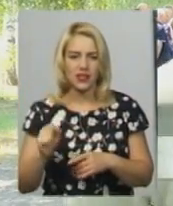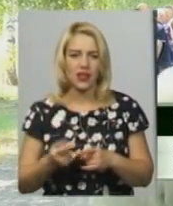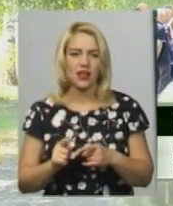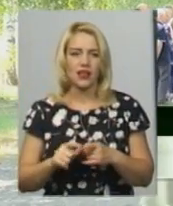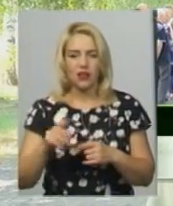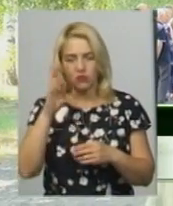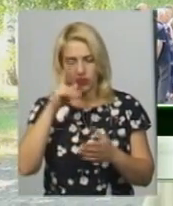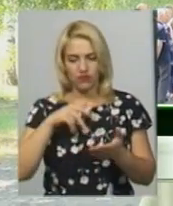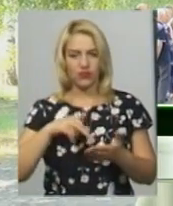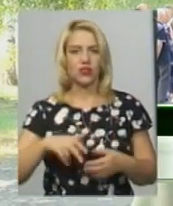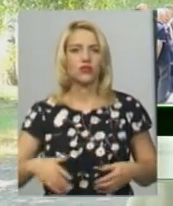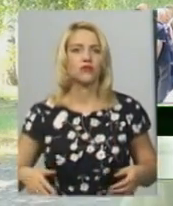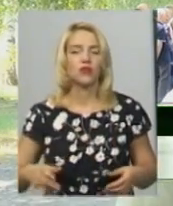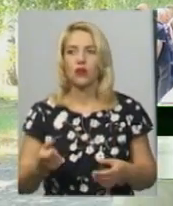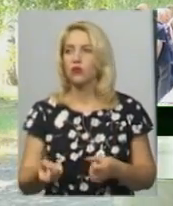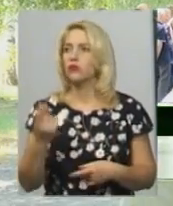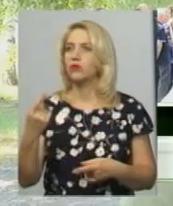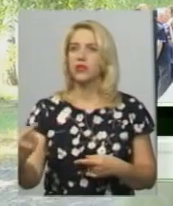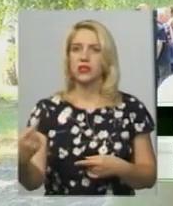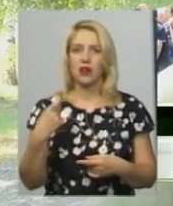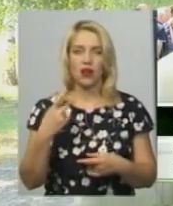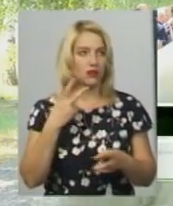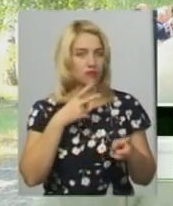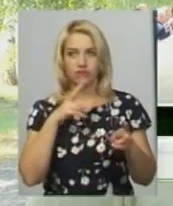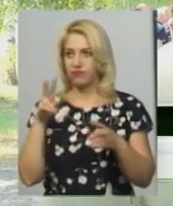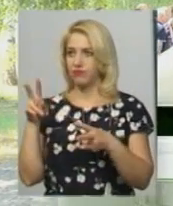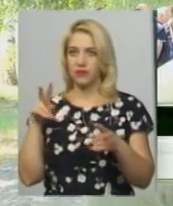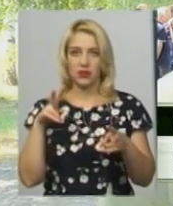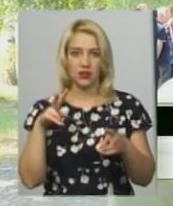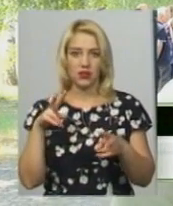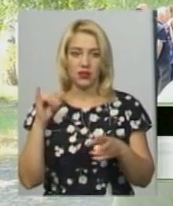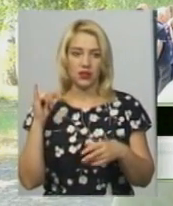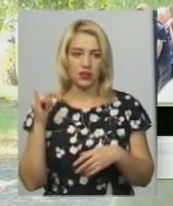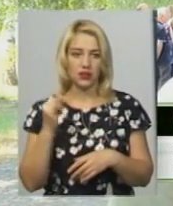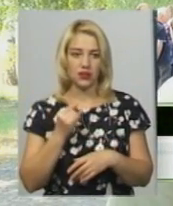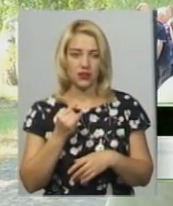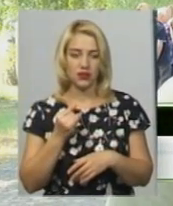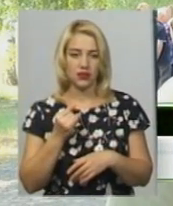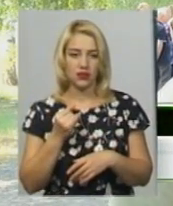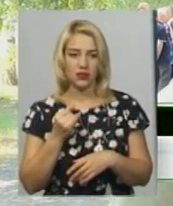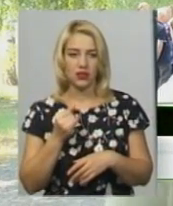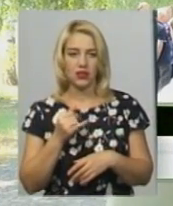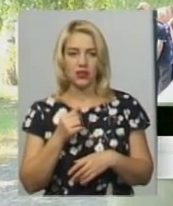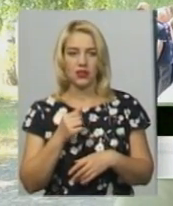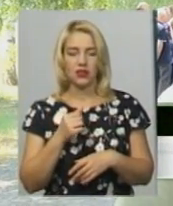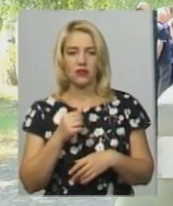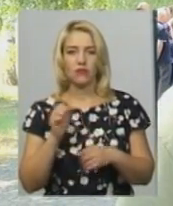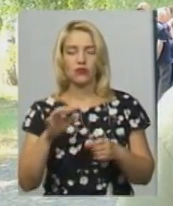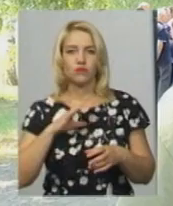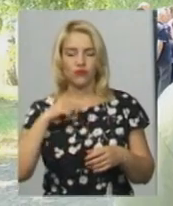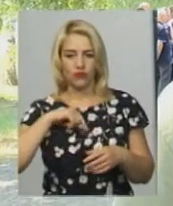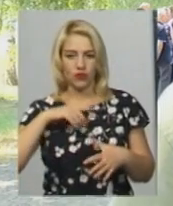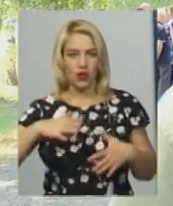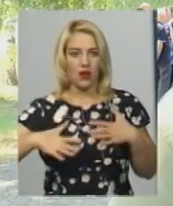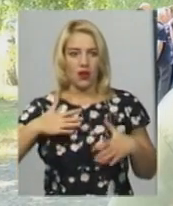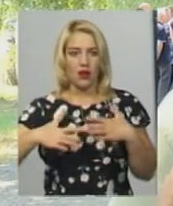зріз вийшов подивитися, звідки стріляти, тому що не заорієнтувався. Ну і, скажімо так, із адреналіна, можливо, у